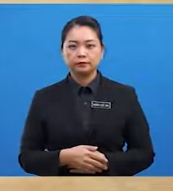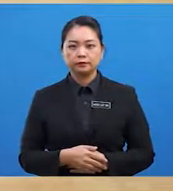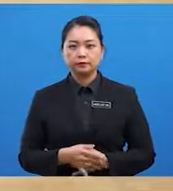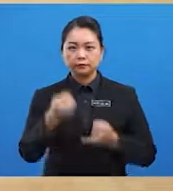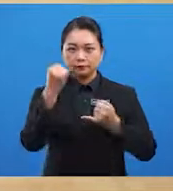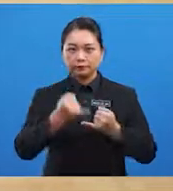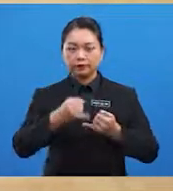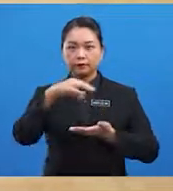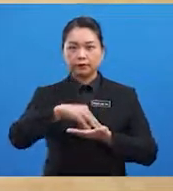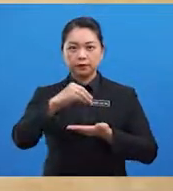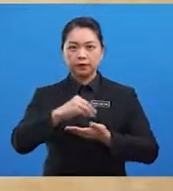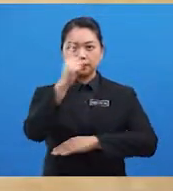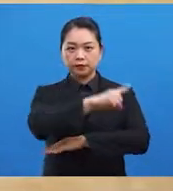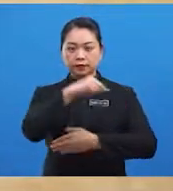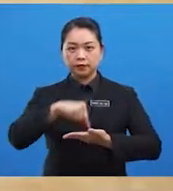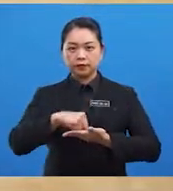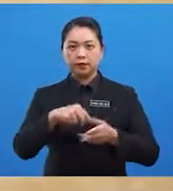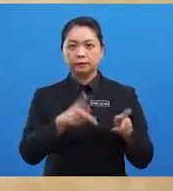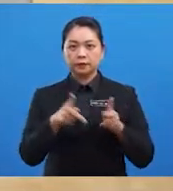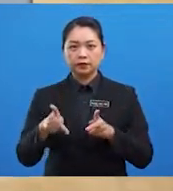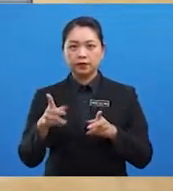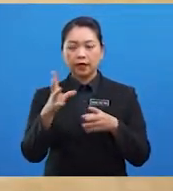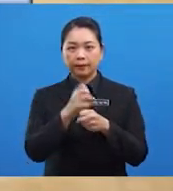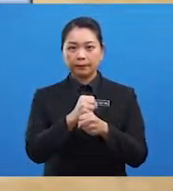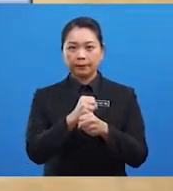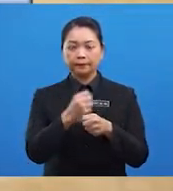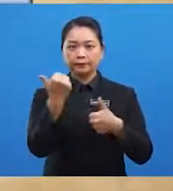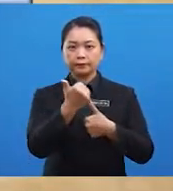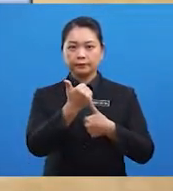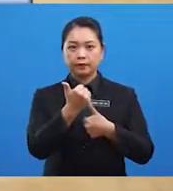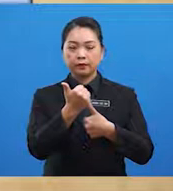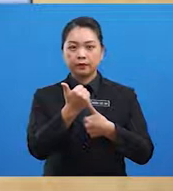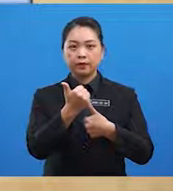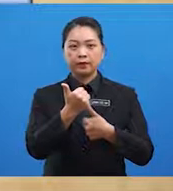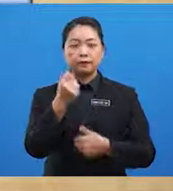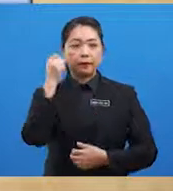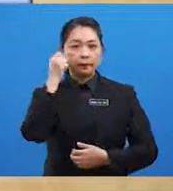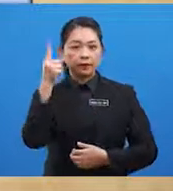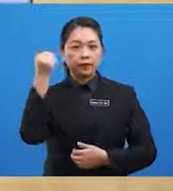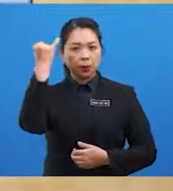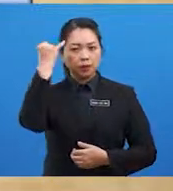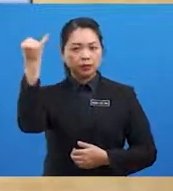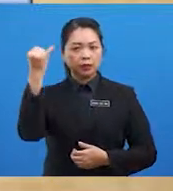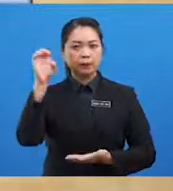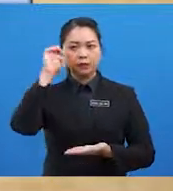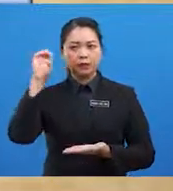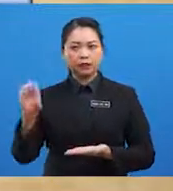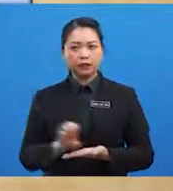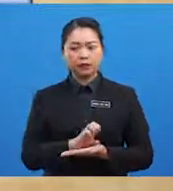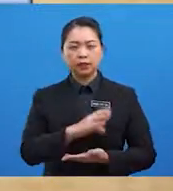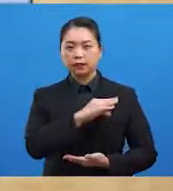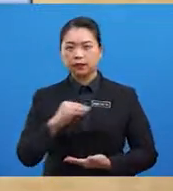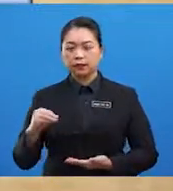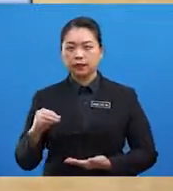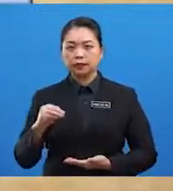pembelajaran, pelajar-pelajar akan dapat Pertama, memahami konsep penerokaan dan